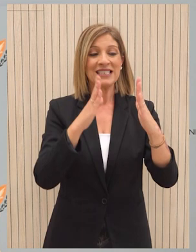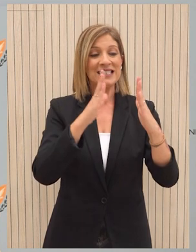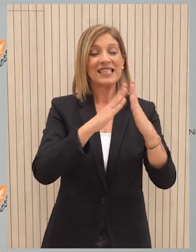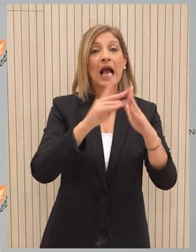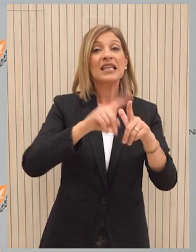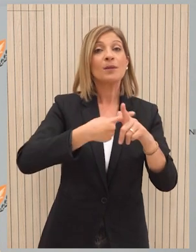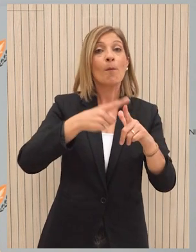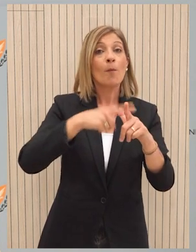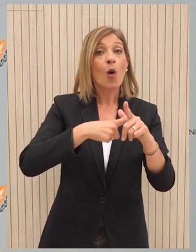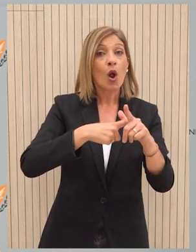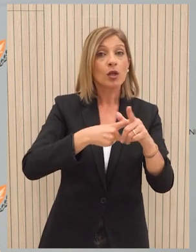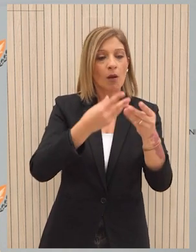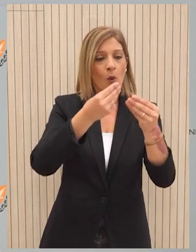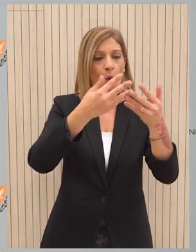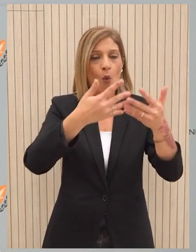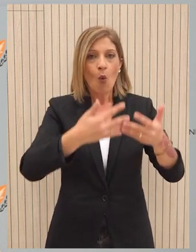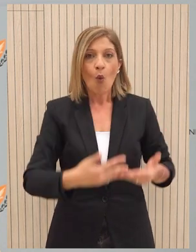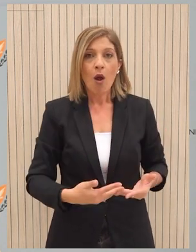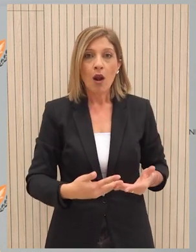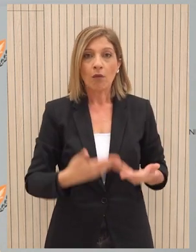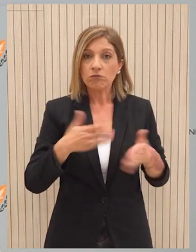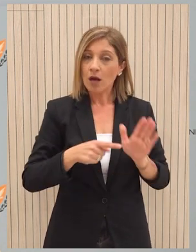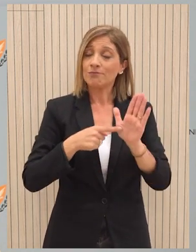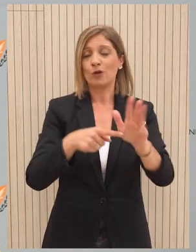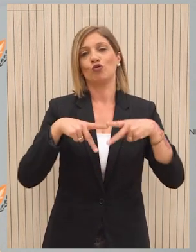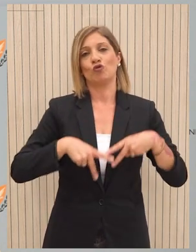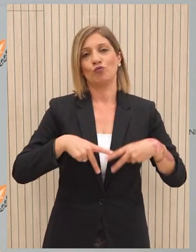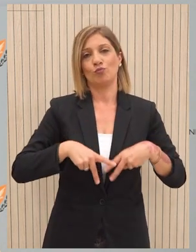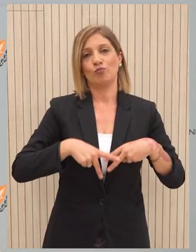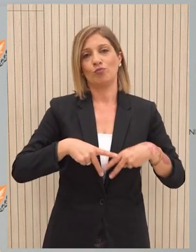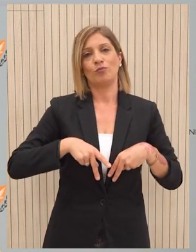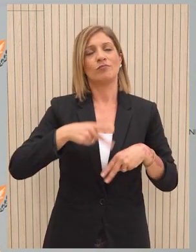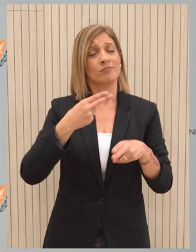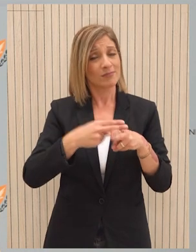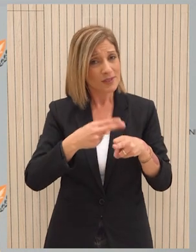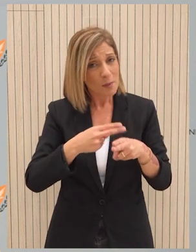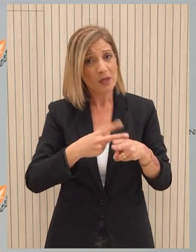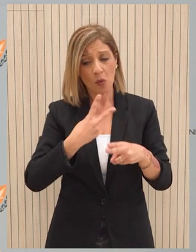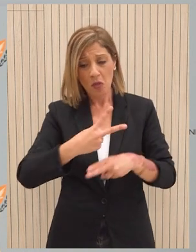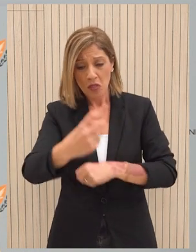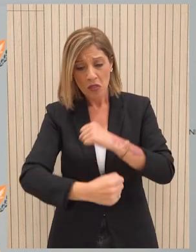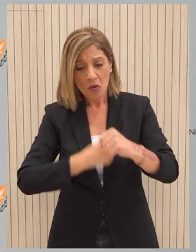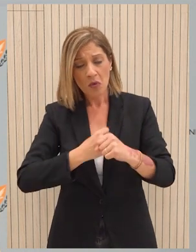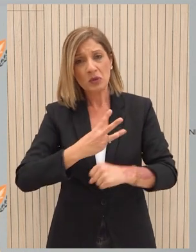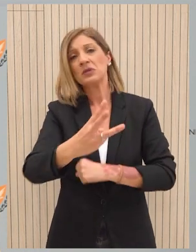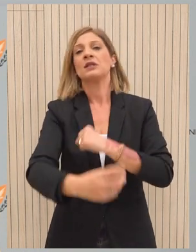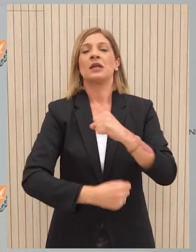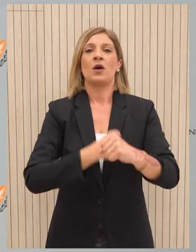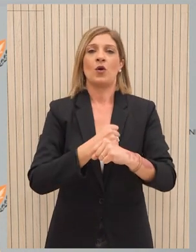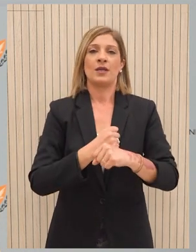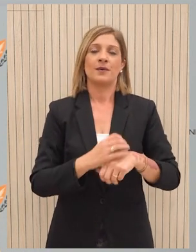πολιτική στην ένταση και στην έκταση όπως παρουσιάστηκε από τον Υπουργό την προηγούμενη εβδομάδα είναι και σε βάθος διετίας ή τριετίας κάποια εξ αυτών.